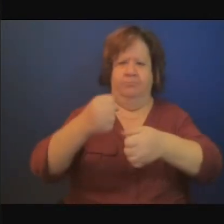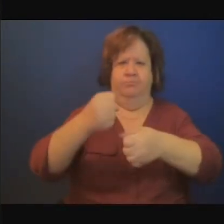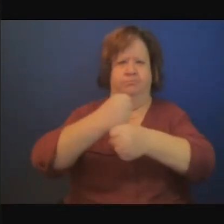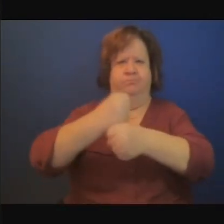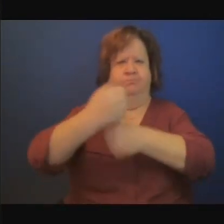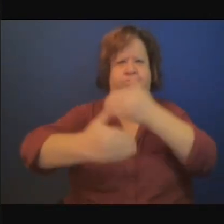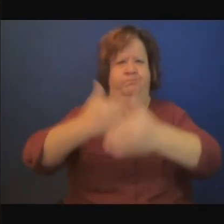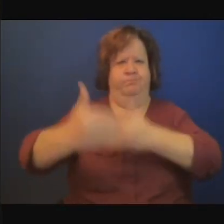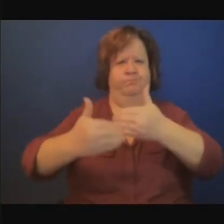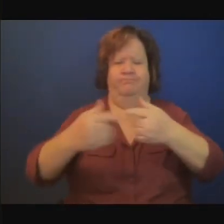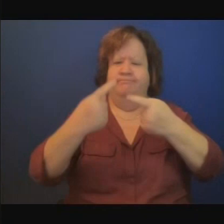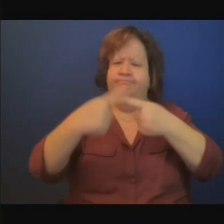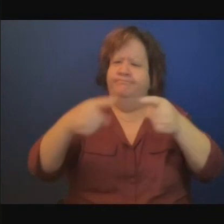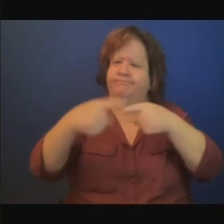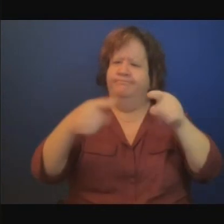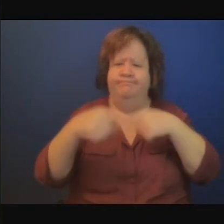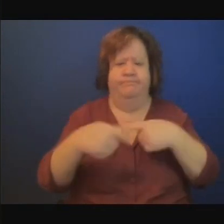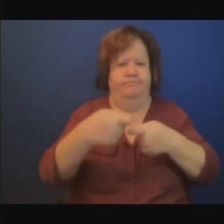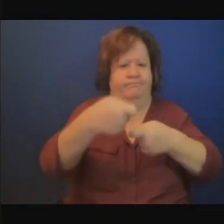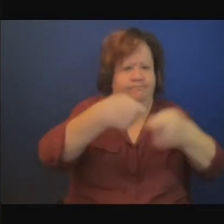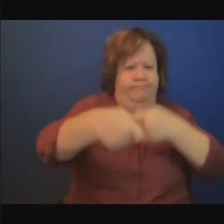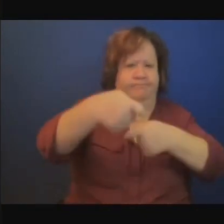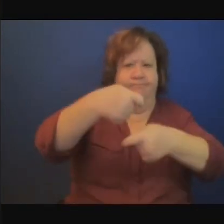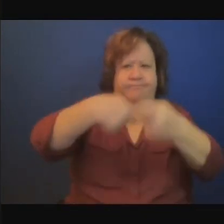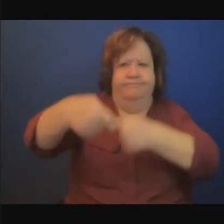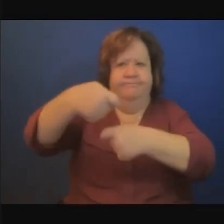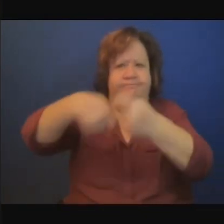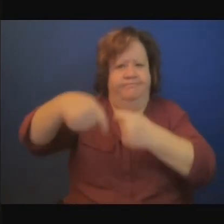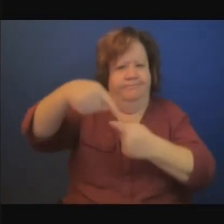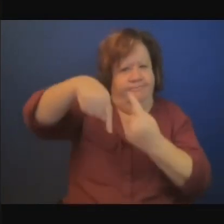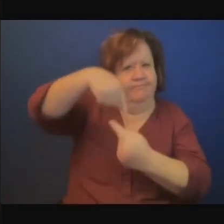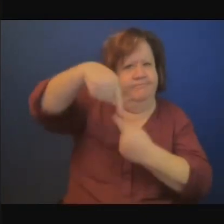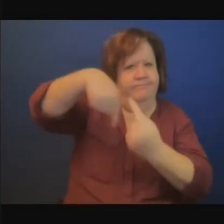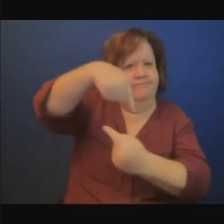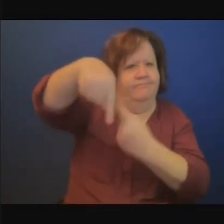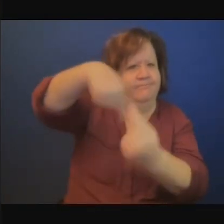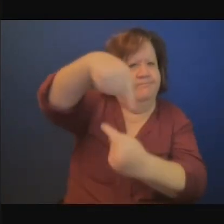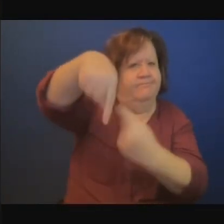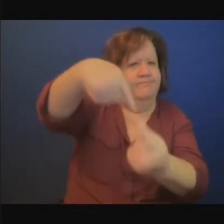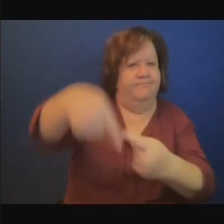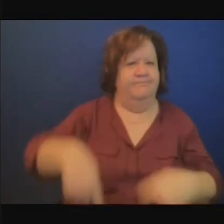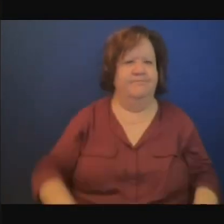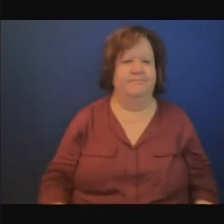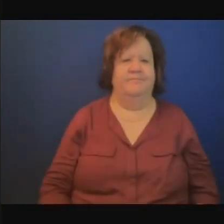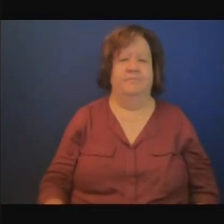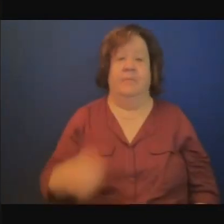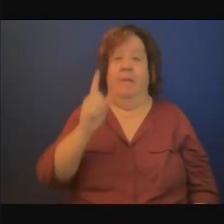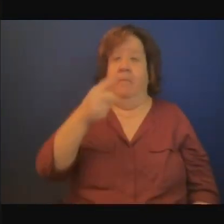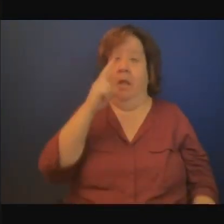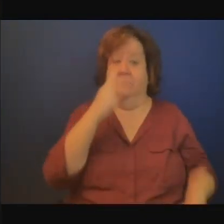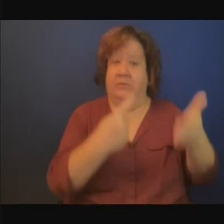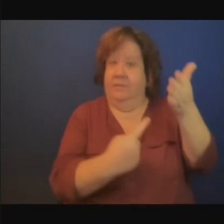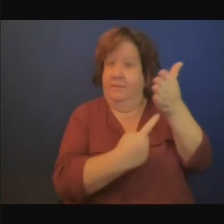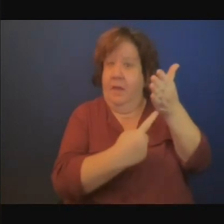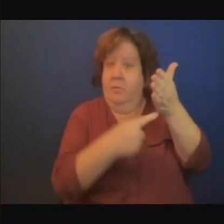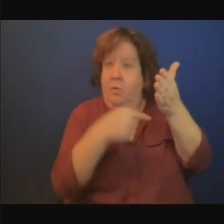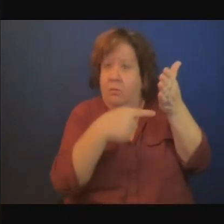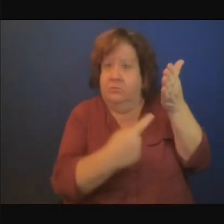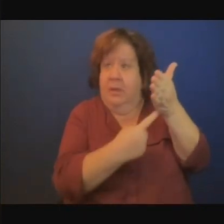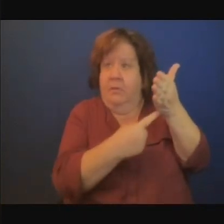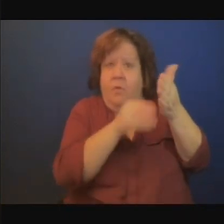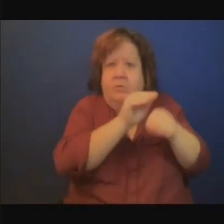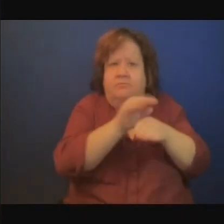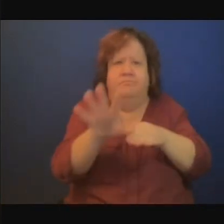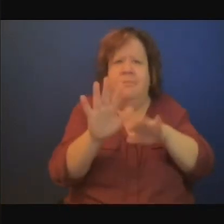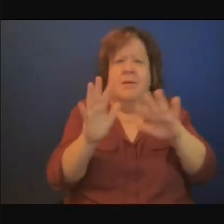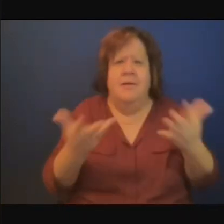Il faut penser à la technologie, aux solutions numériques, l'utilisation de l'hydrogène est en hausse,